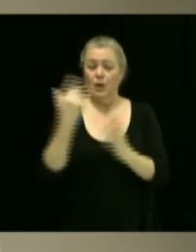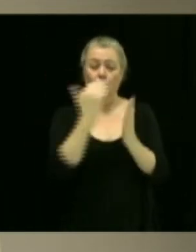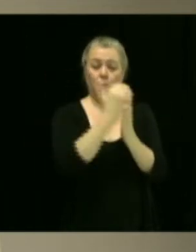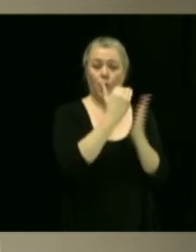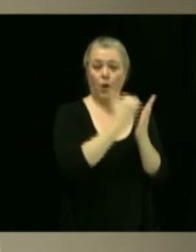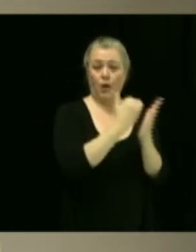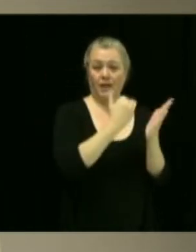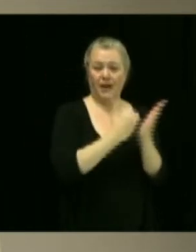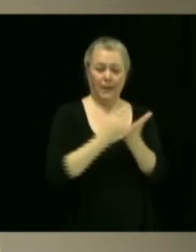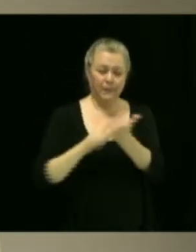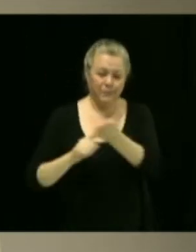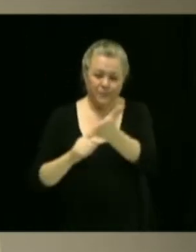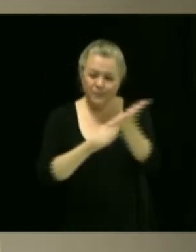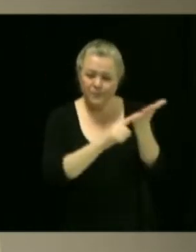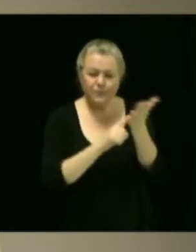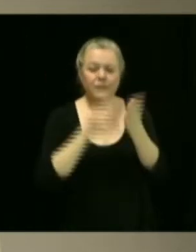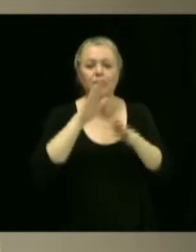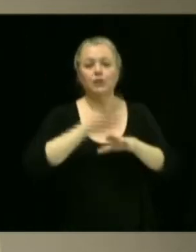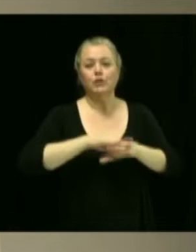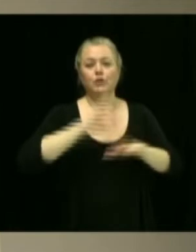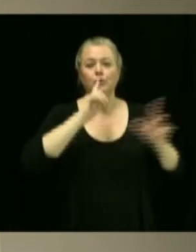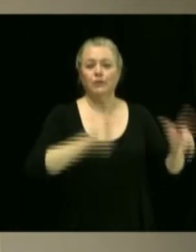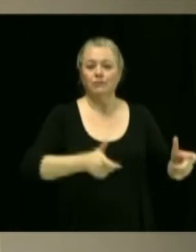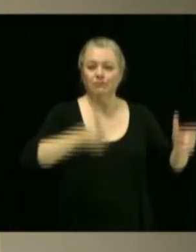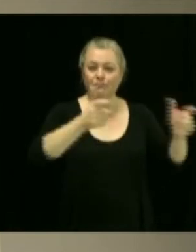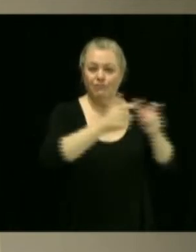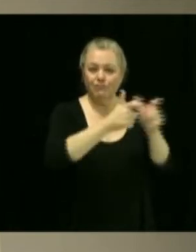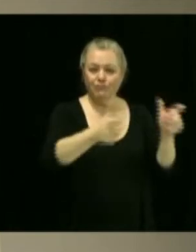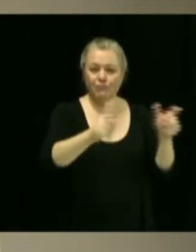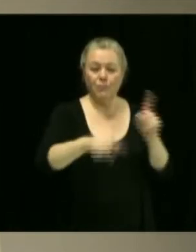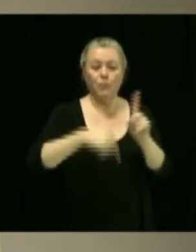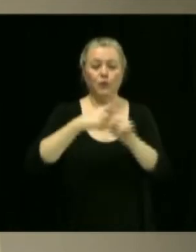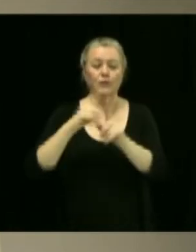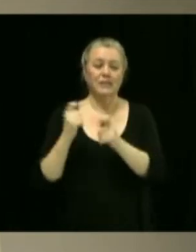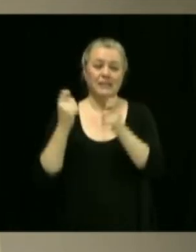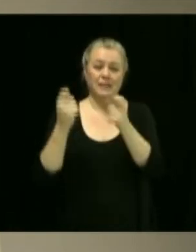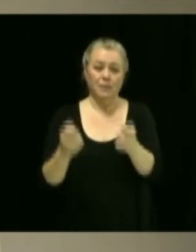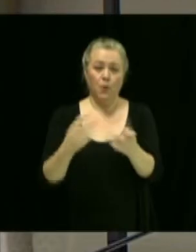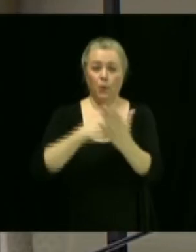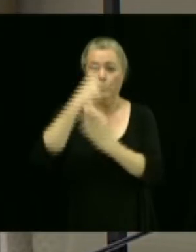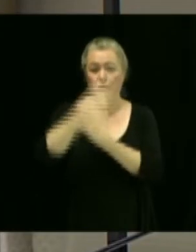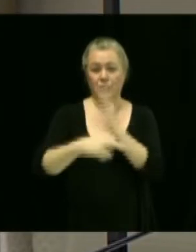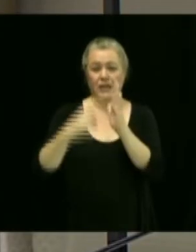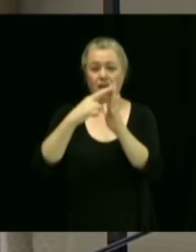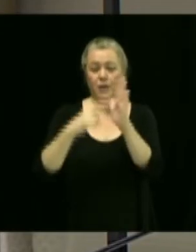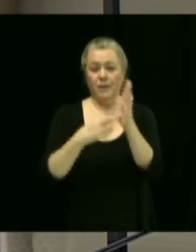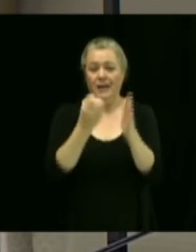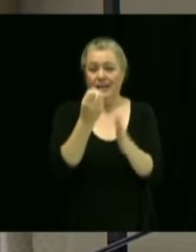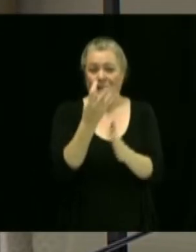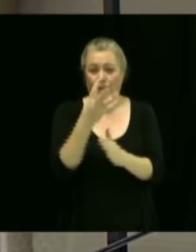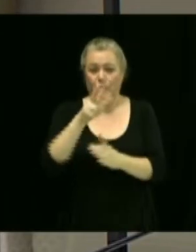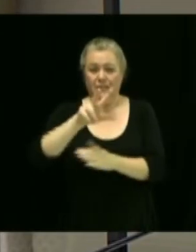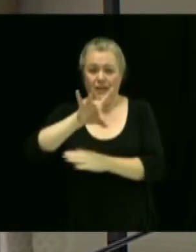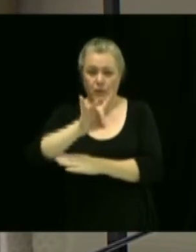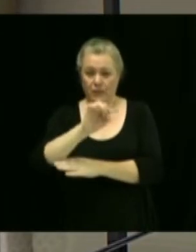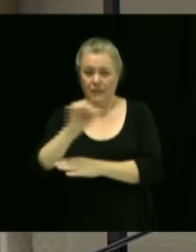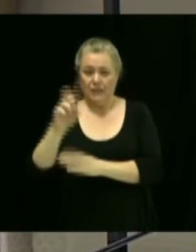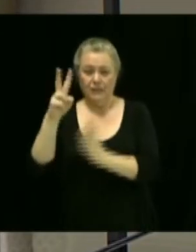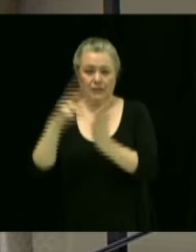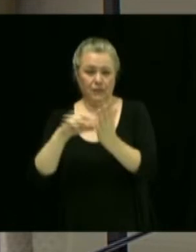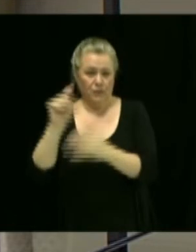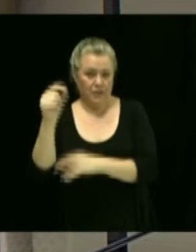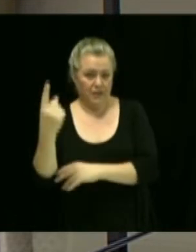'immeubles industriels et dépôt du projet de règlement numéro 1438-2021. On vient modifier le règlement 317